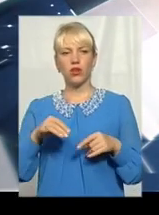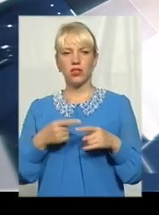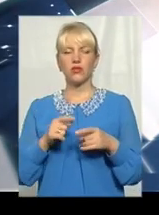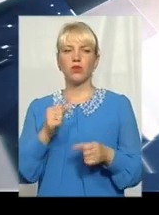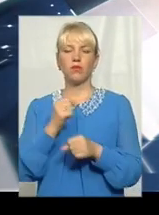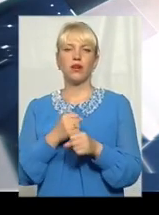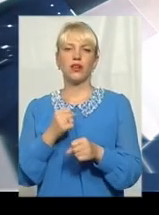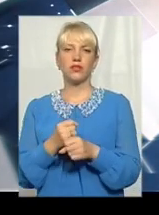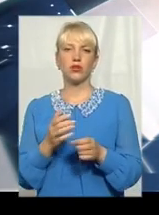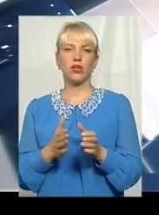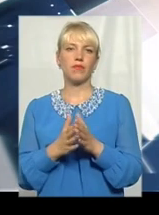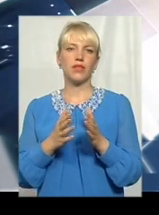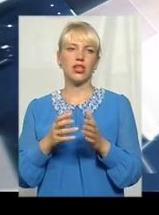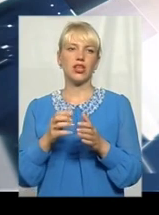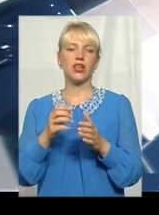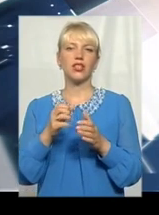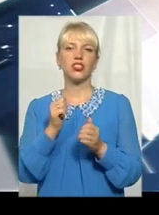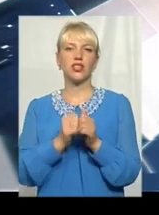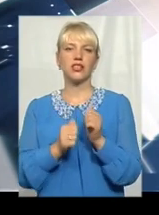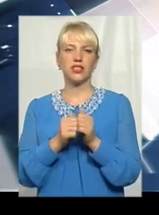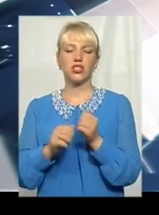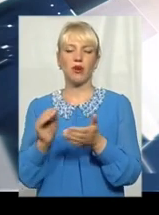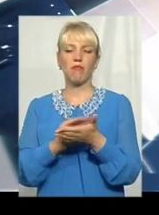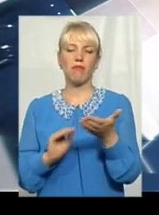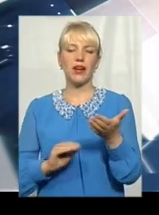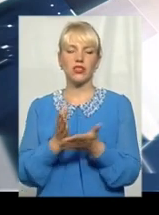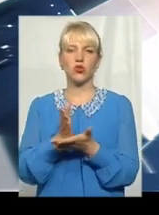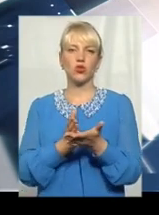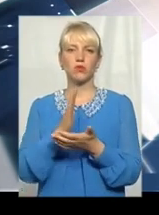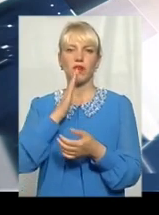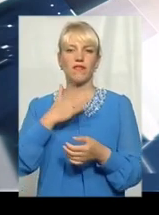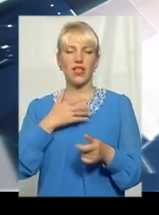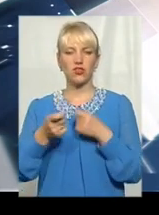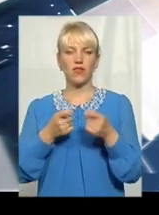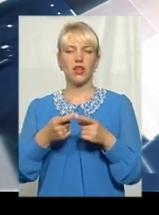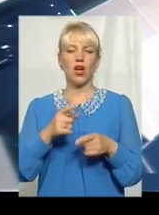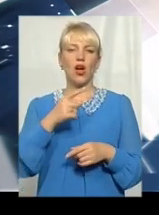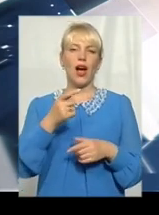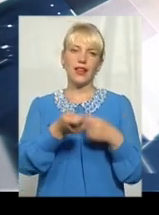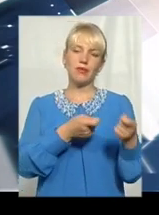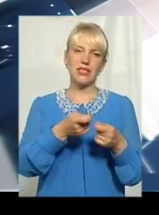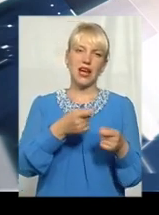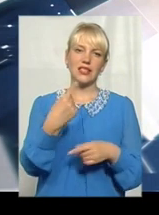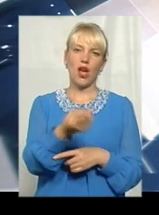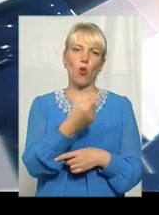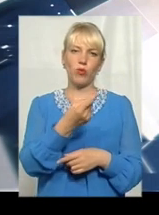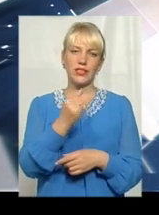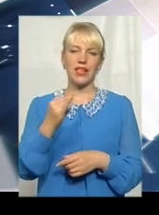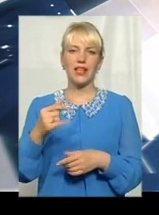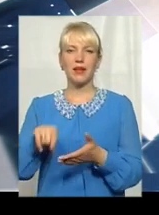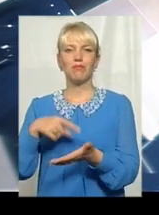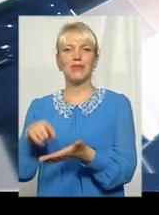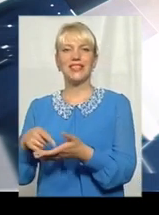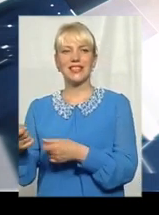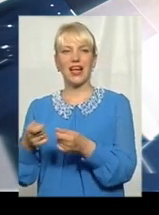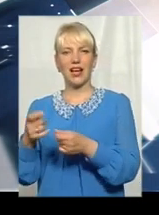найчастіше з безпрослужбами за виконацією влади, зокрема, власного сентрів та адміністрації влади і міська,